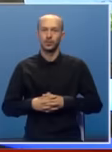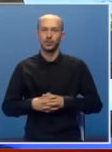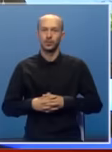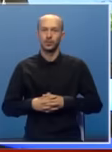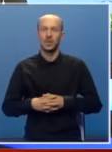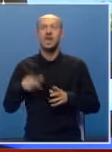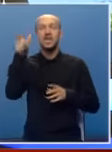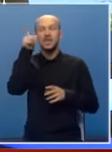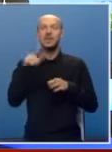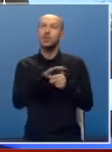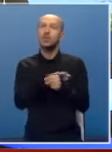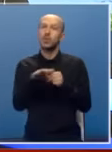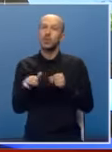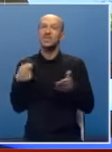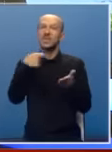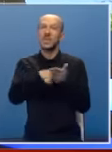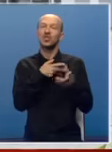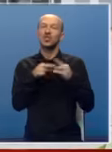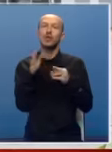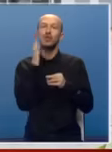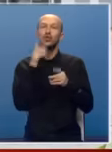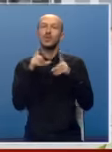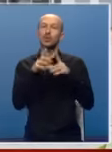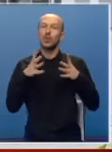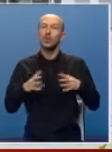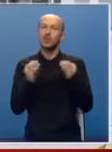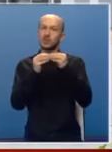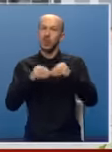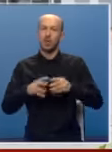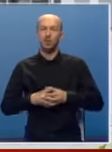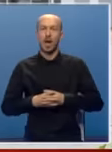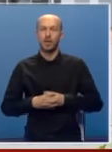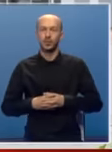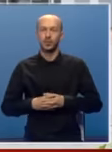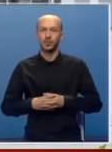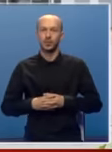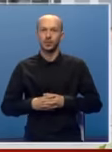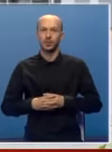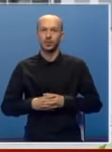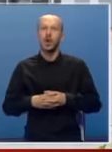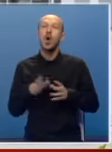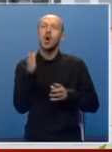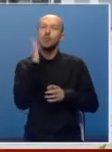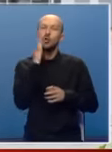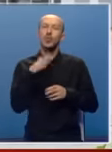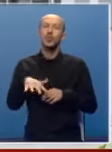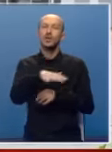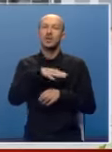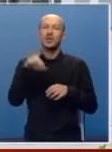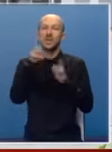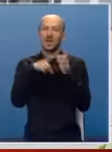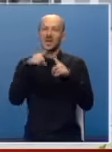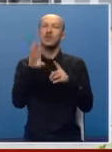Srbija se u potpunosti zalaže za poštovanje dejtonskog mirovnog sporazuma. Poštujemo teritorijalni